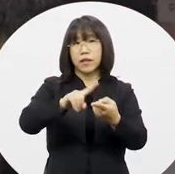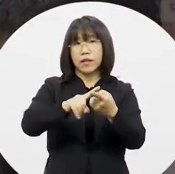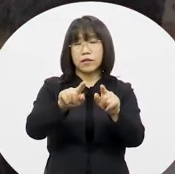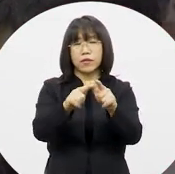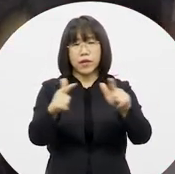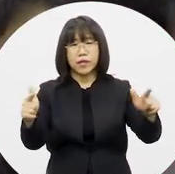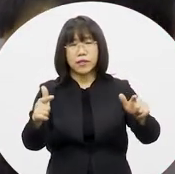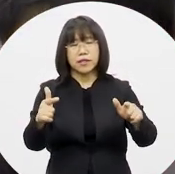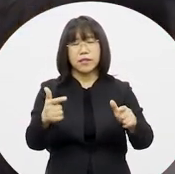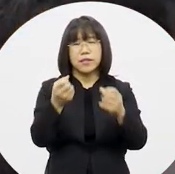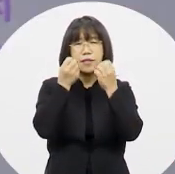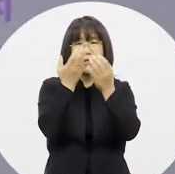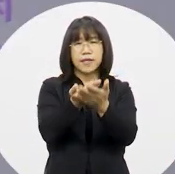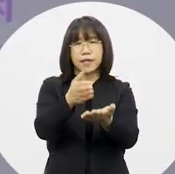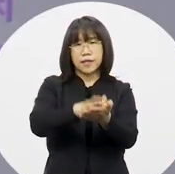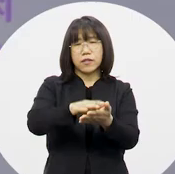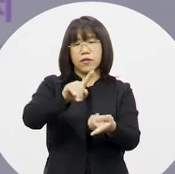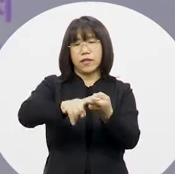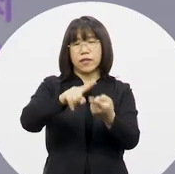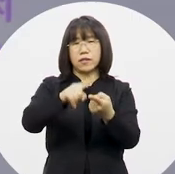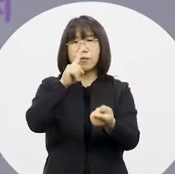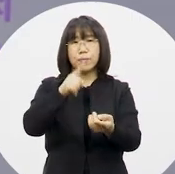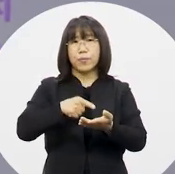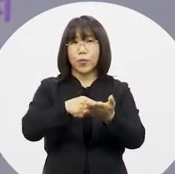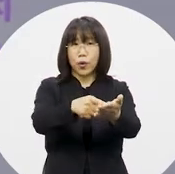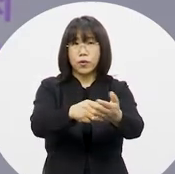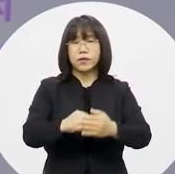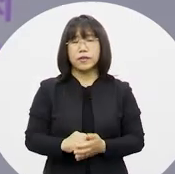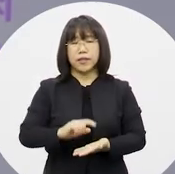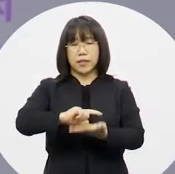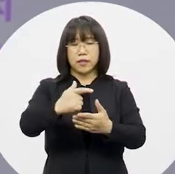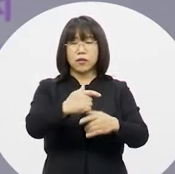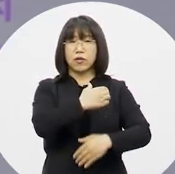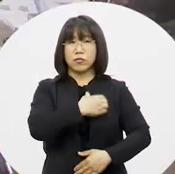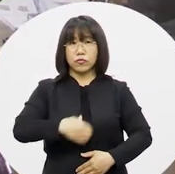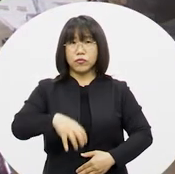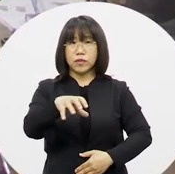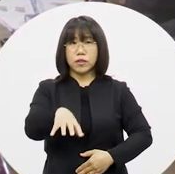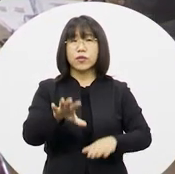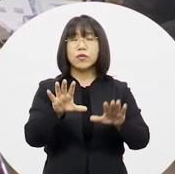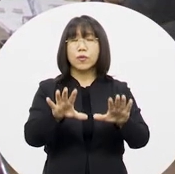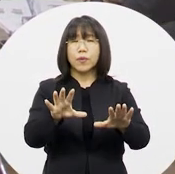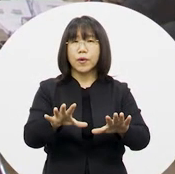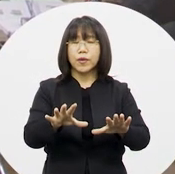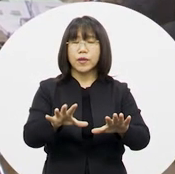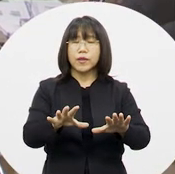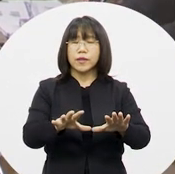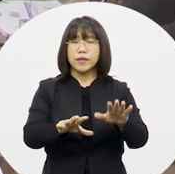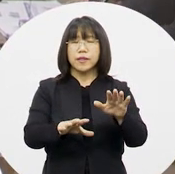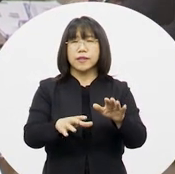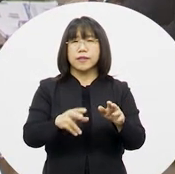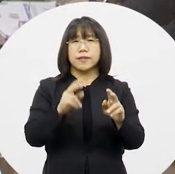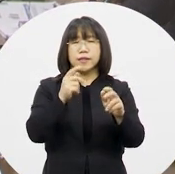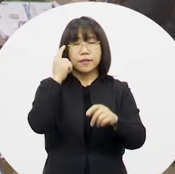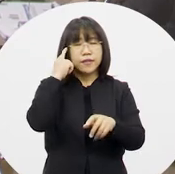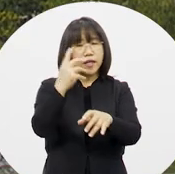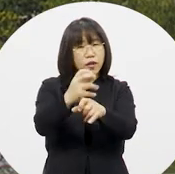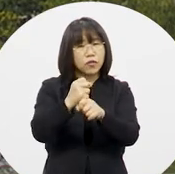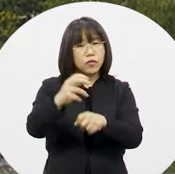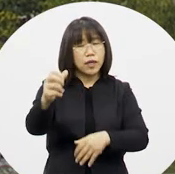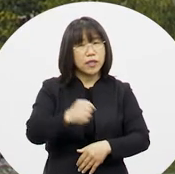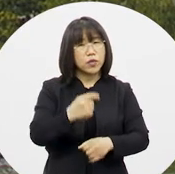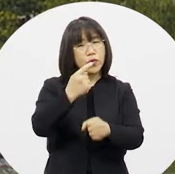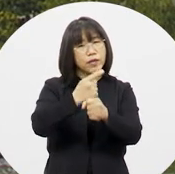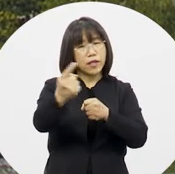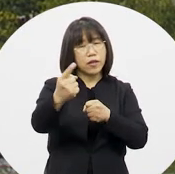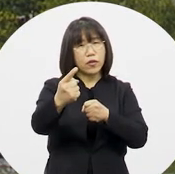분야별 손상현안 및 개선 방안 등을 보고했습니다. 한편 강서구는 이번 용역 결과를 바탕으로 내년